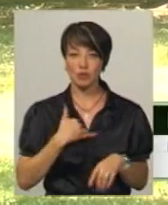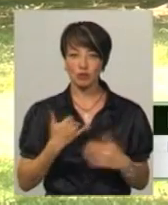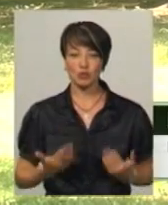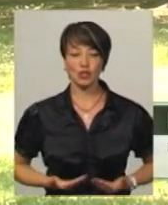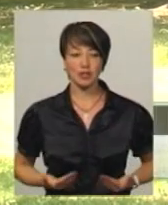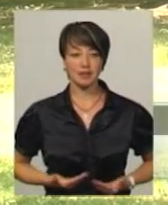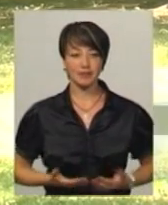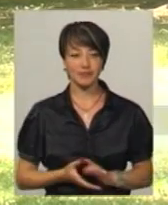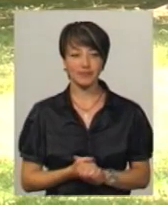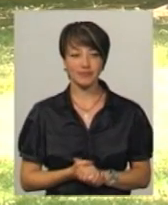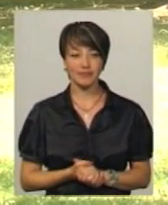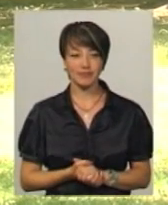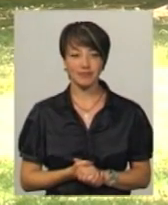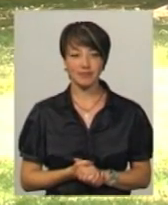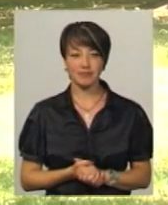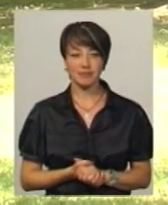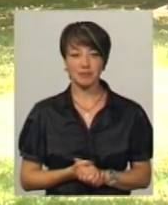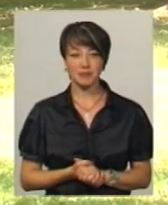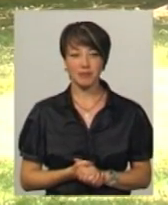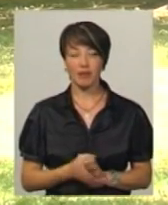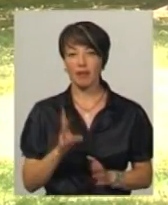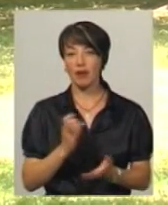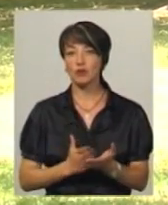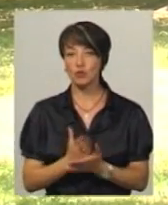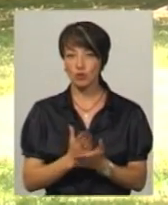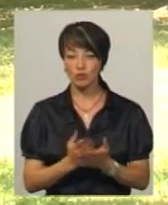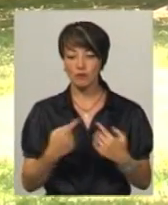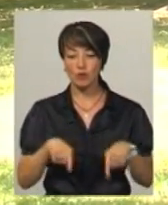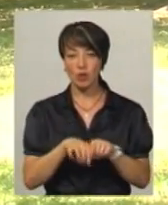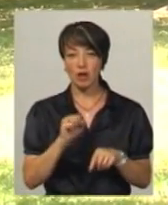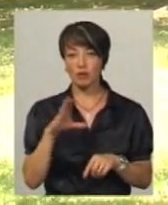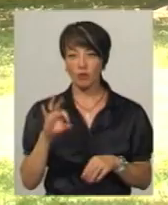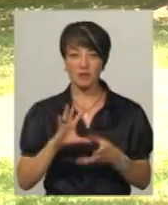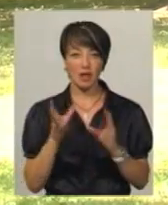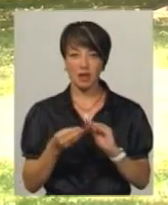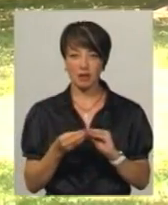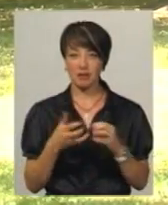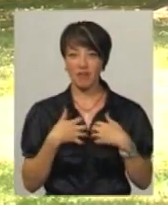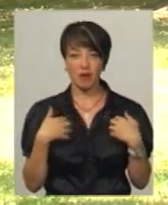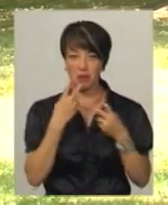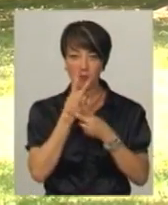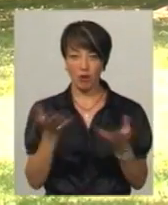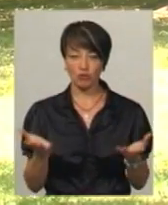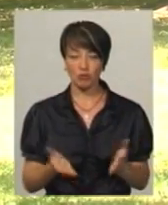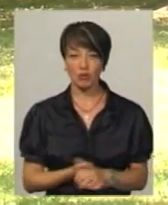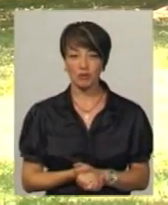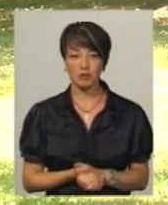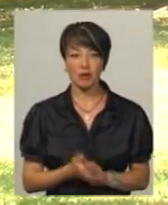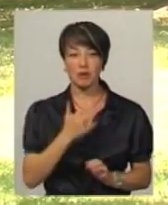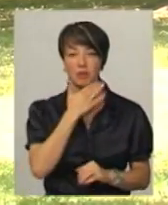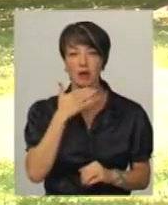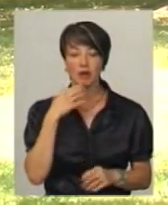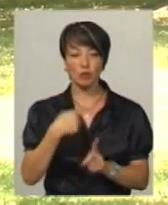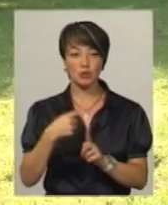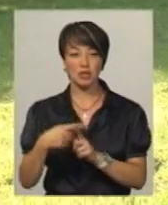житті. Тим паче, що на службі в зоні бойових дій взагалі ми тварин майже не бачимо. Тобто, багато